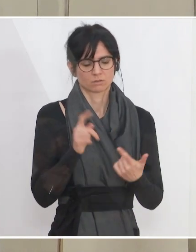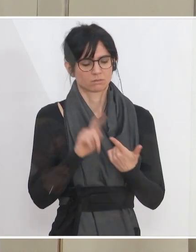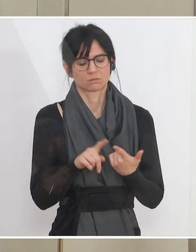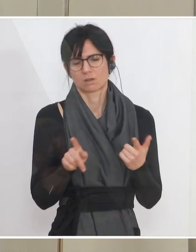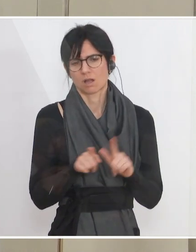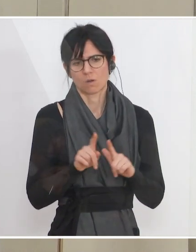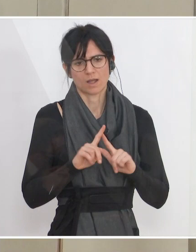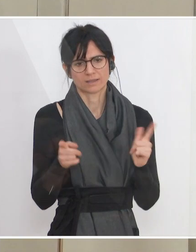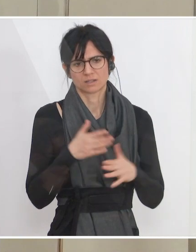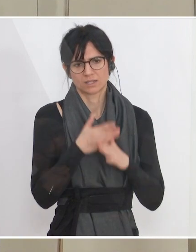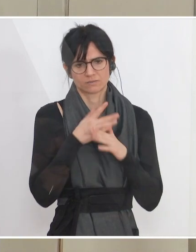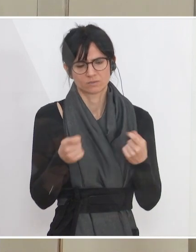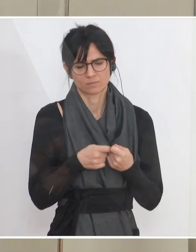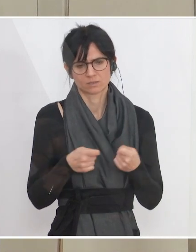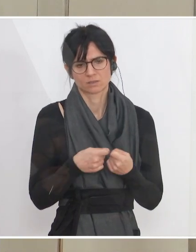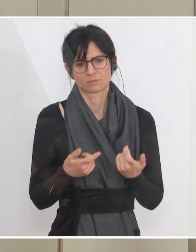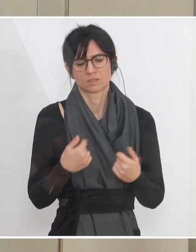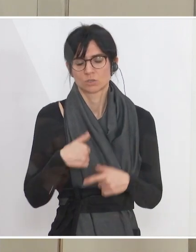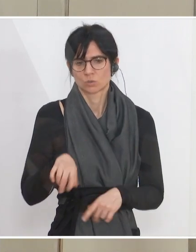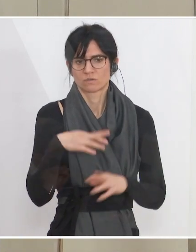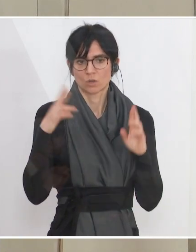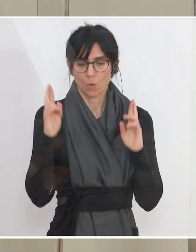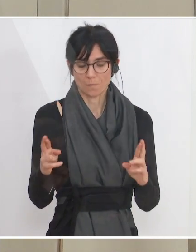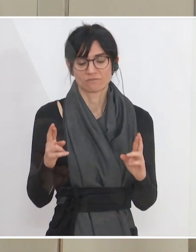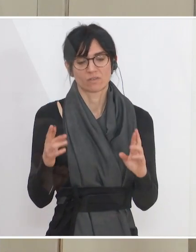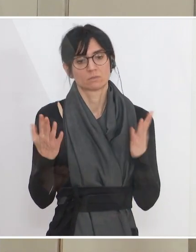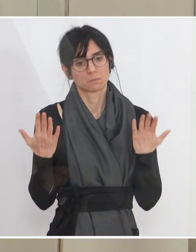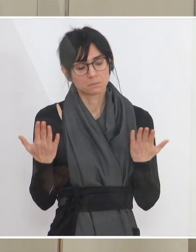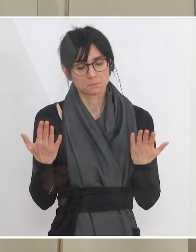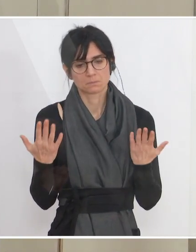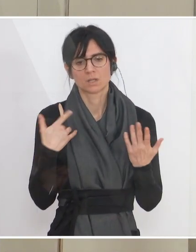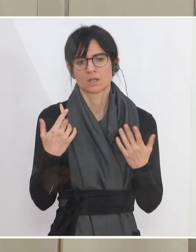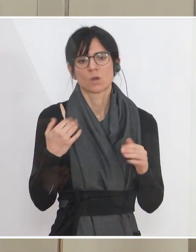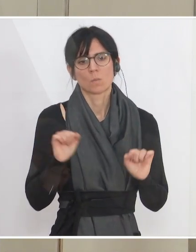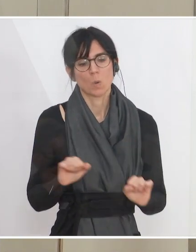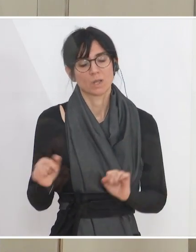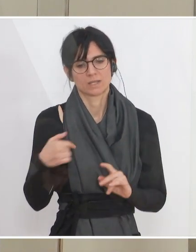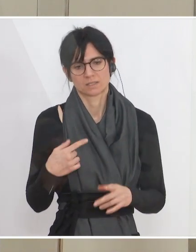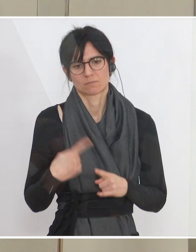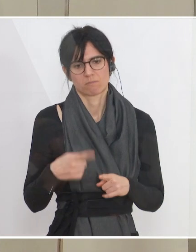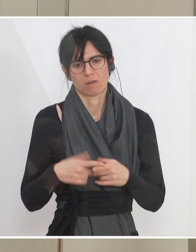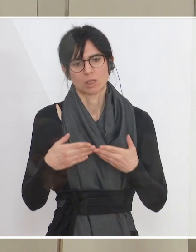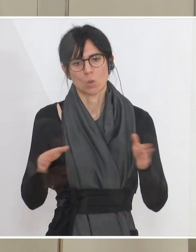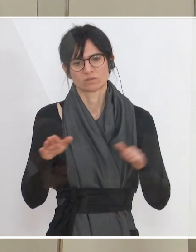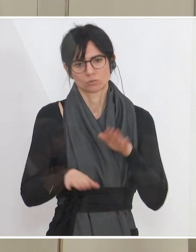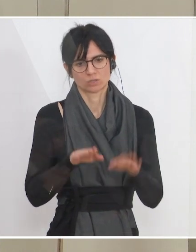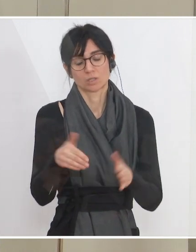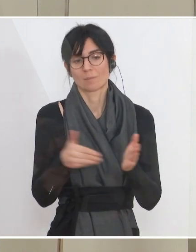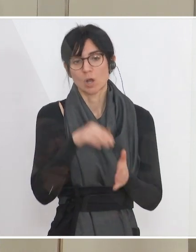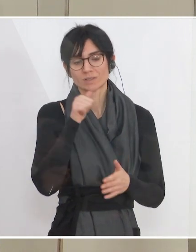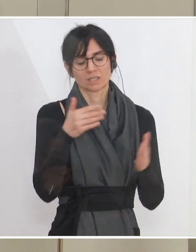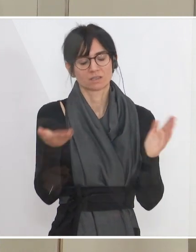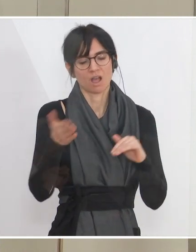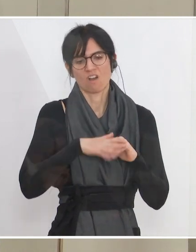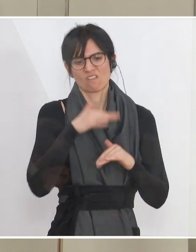auch alle anderen Hilfsmaßnahmen. Wir hoffen natürlich, dass möglichst bald Öffnungsschritte möglich sind und es keine weiteren Maßnahmen braucht. Aber